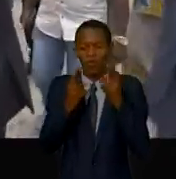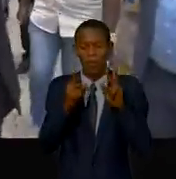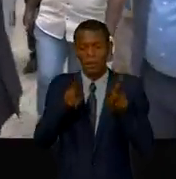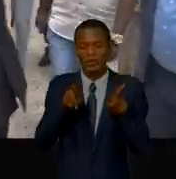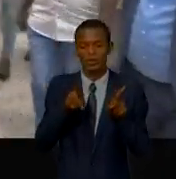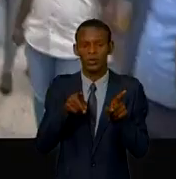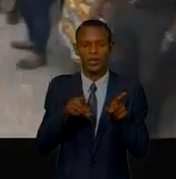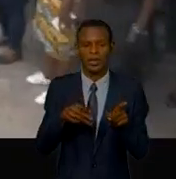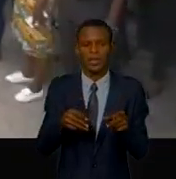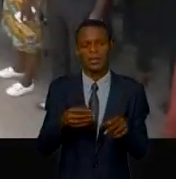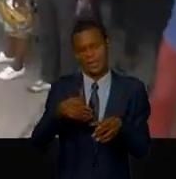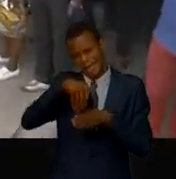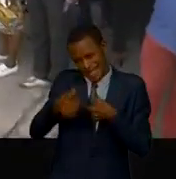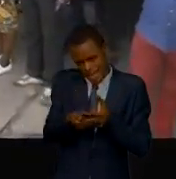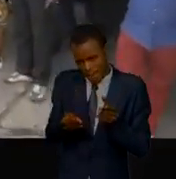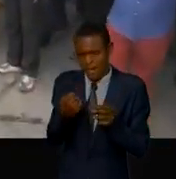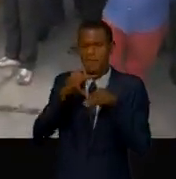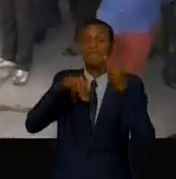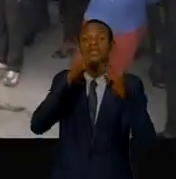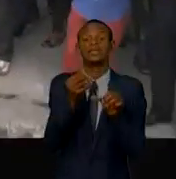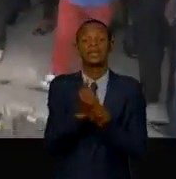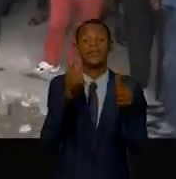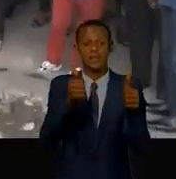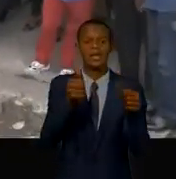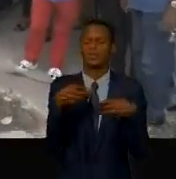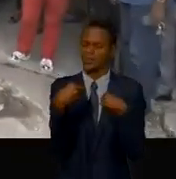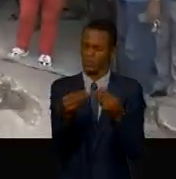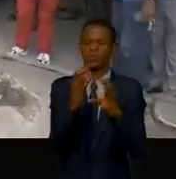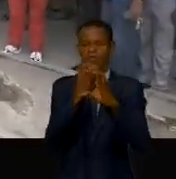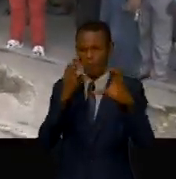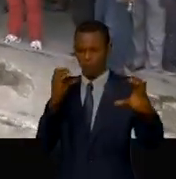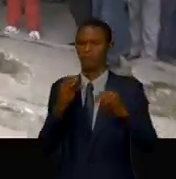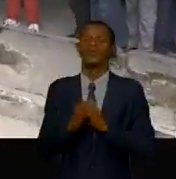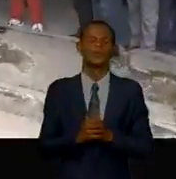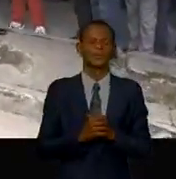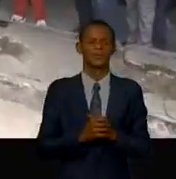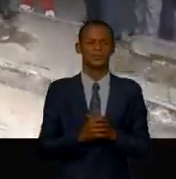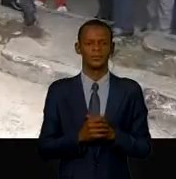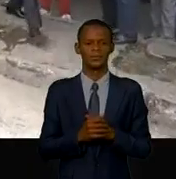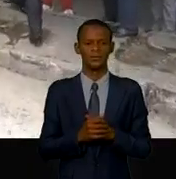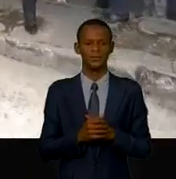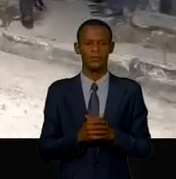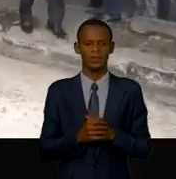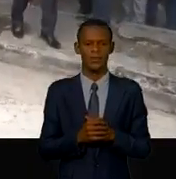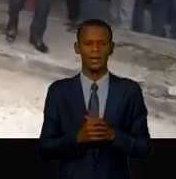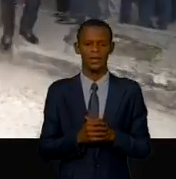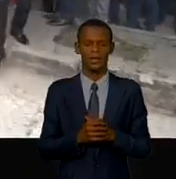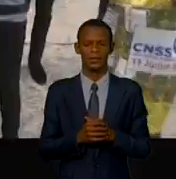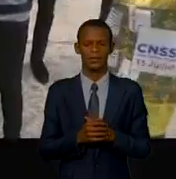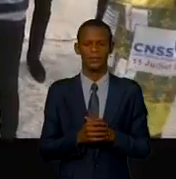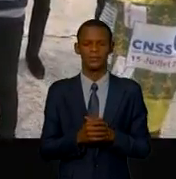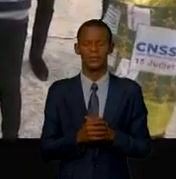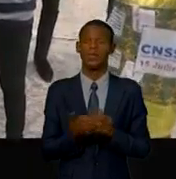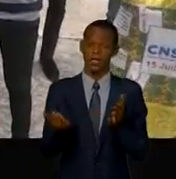sollicitude l'uniformisation améliorée des grilles barémiques de toutes les structures sous tutelle du ministère.